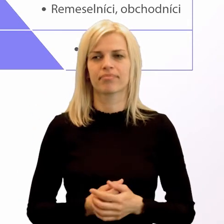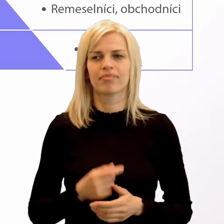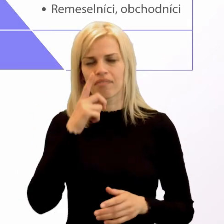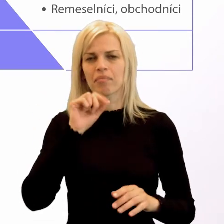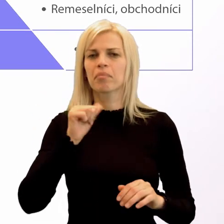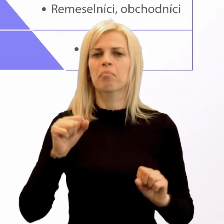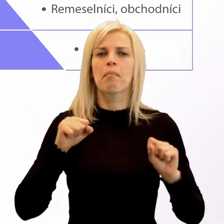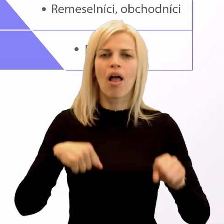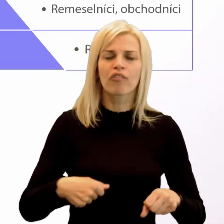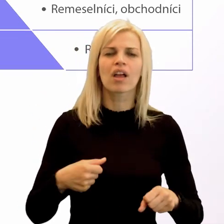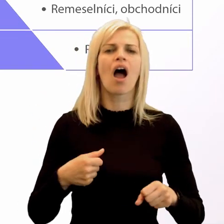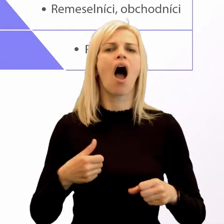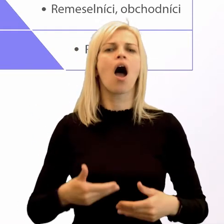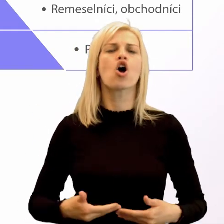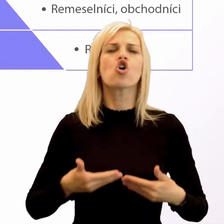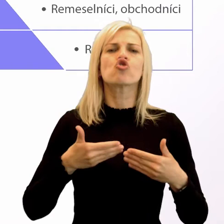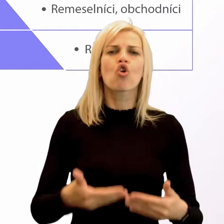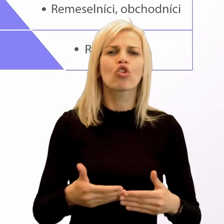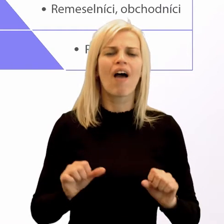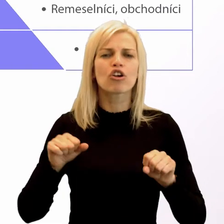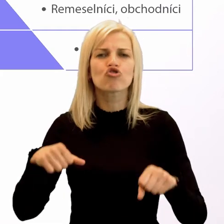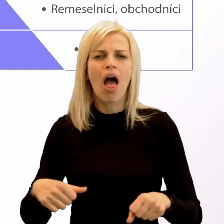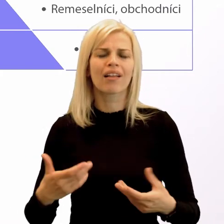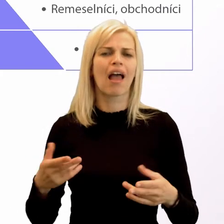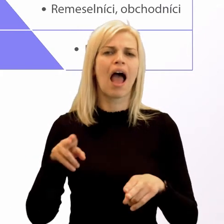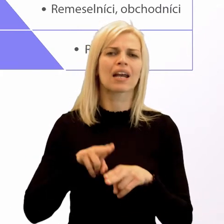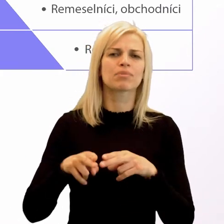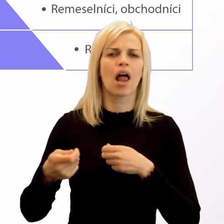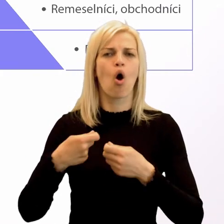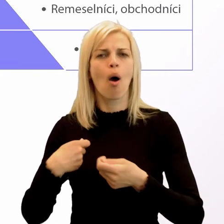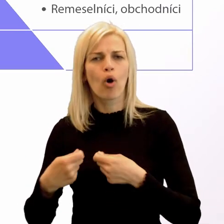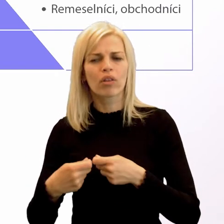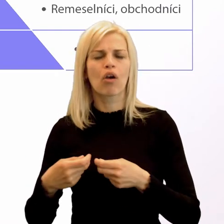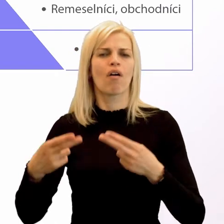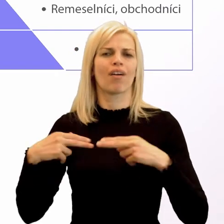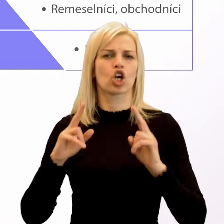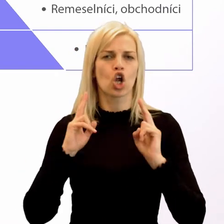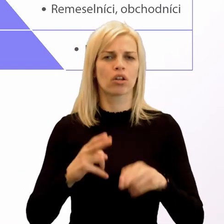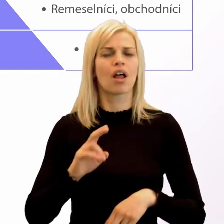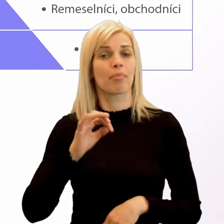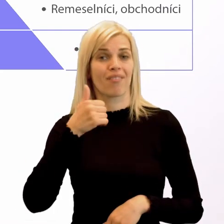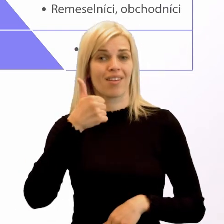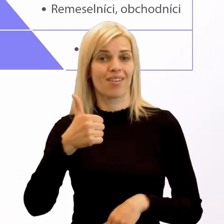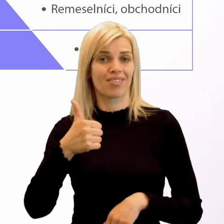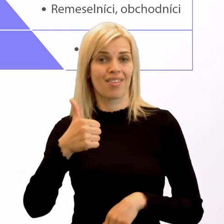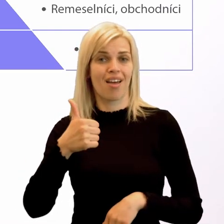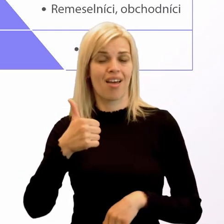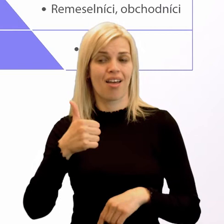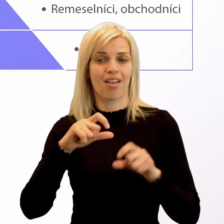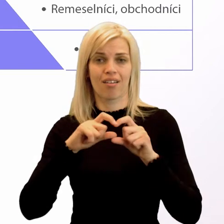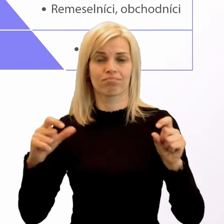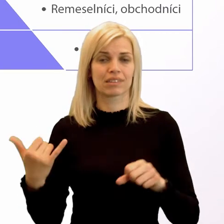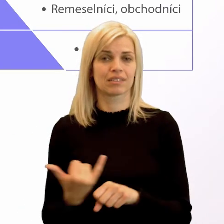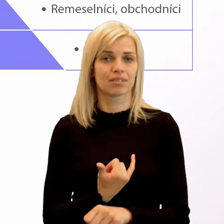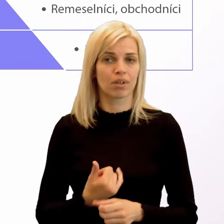rodovú šľachtu. Vidíme remeselníkov, obchodníkov, roľníkov. Je však jedna vrstva, ktorá nám chýba. Aj na základe nej